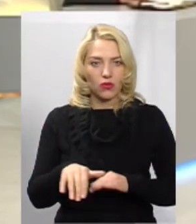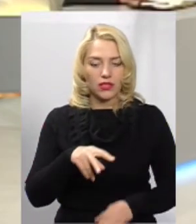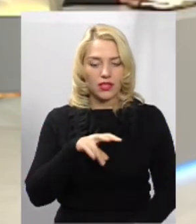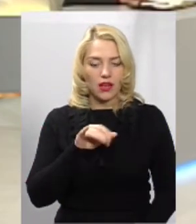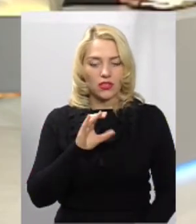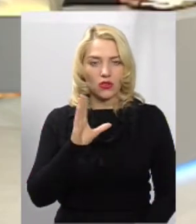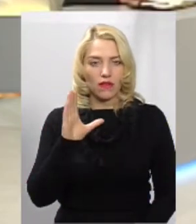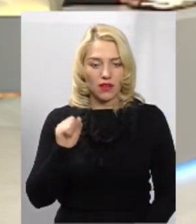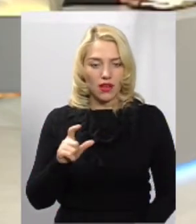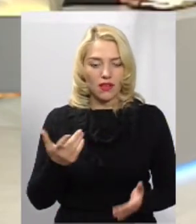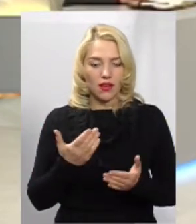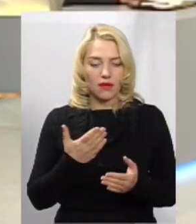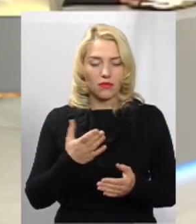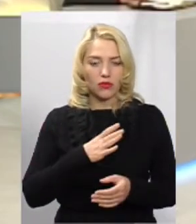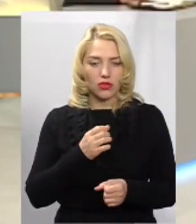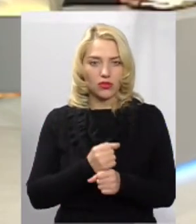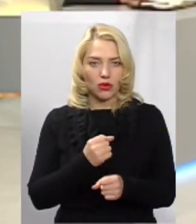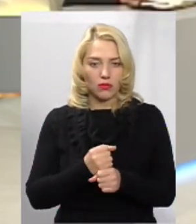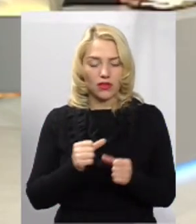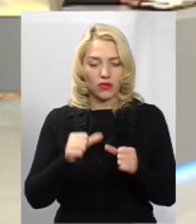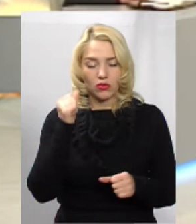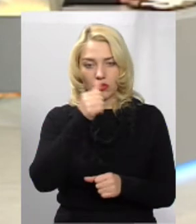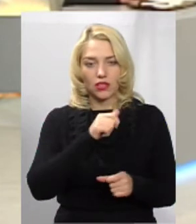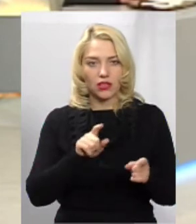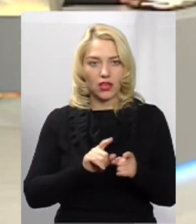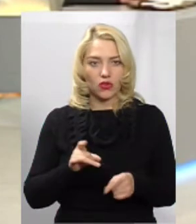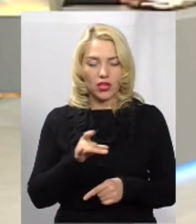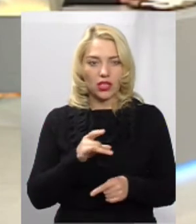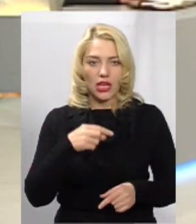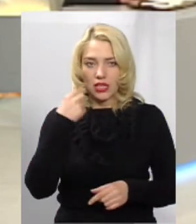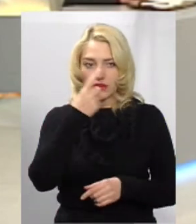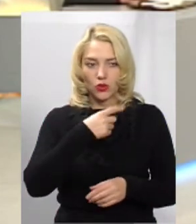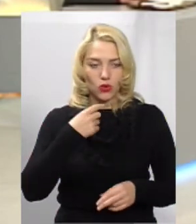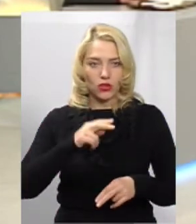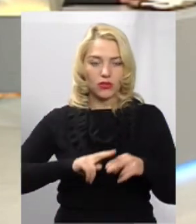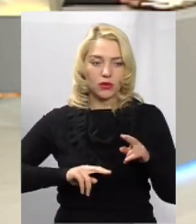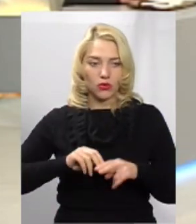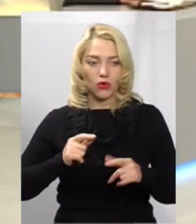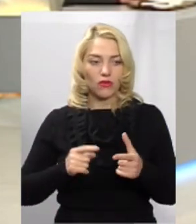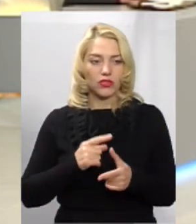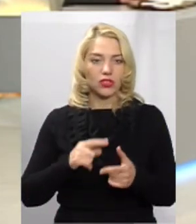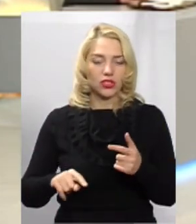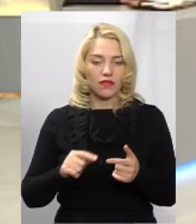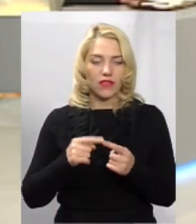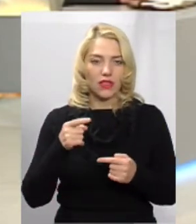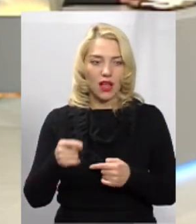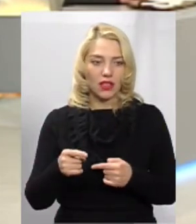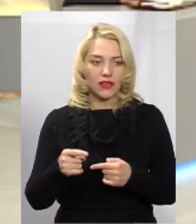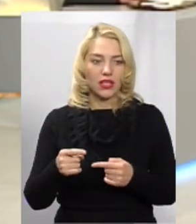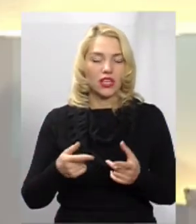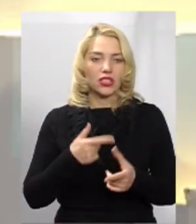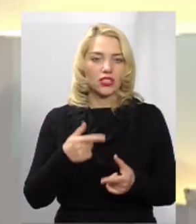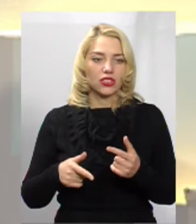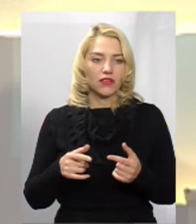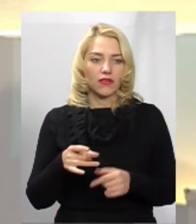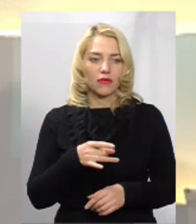торік, так і в мікрорайонах індивідуальної забудови, чи віддалених, чи в